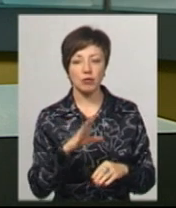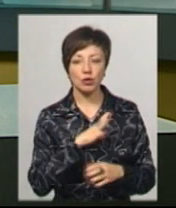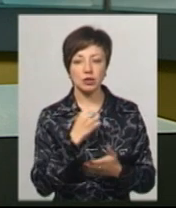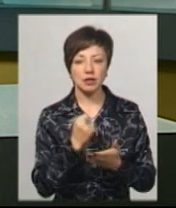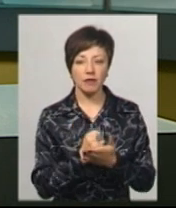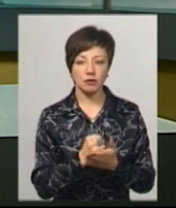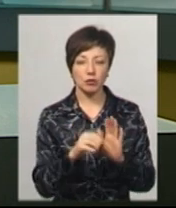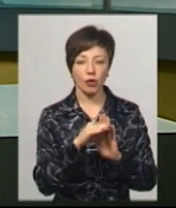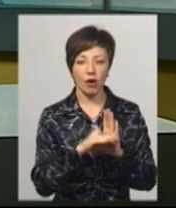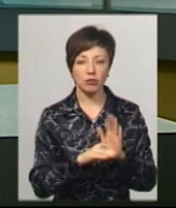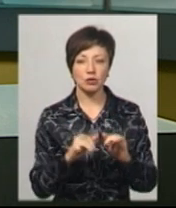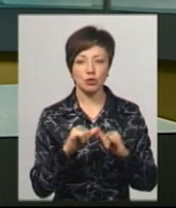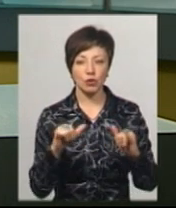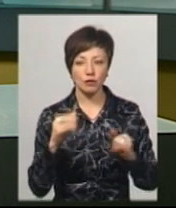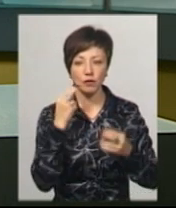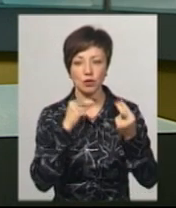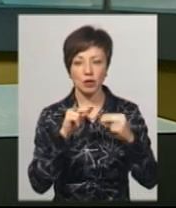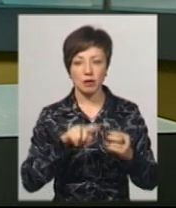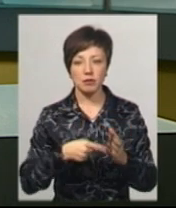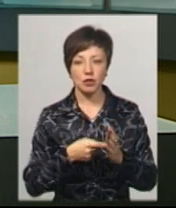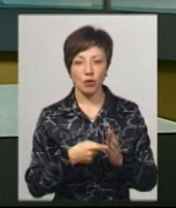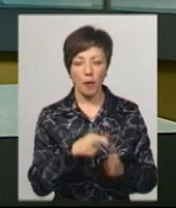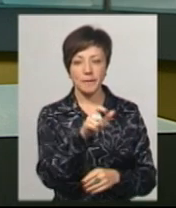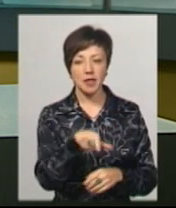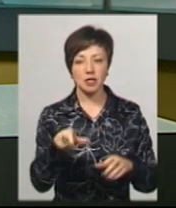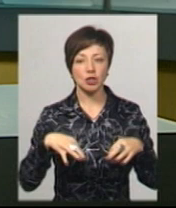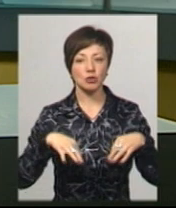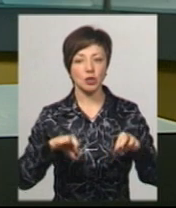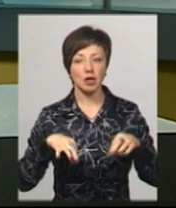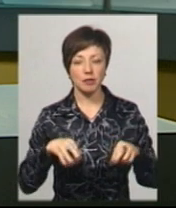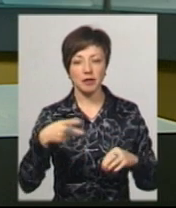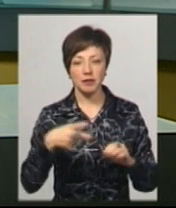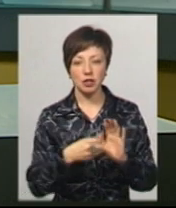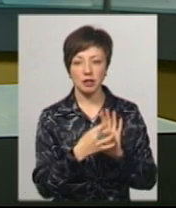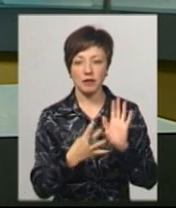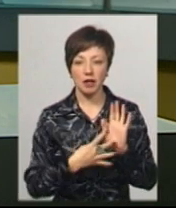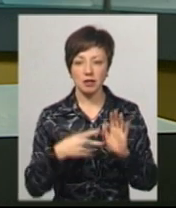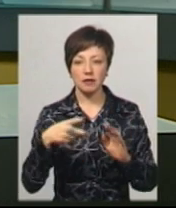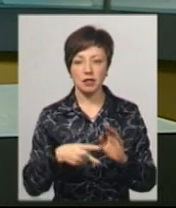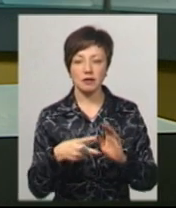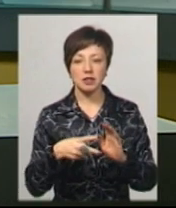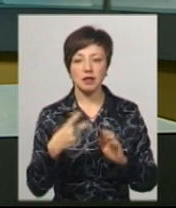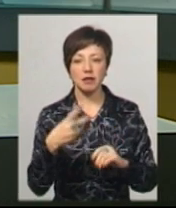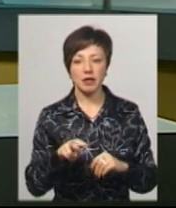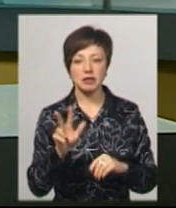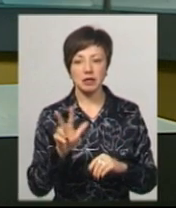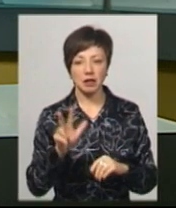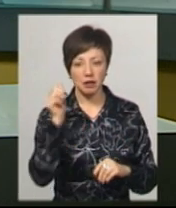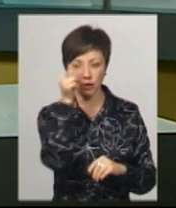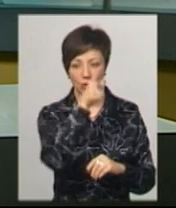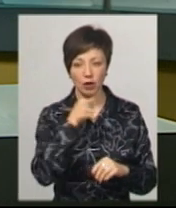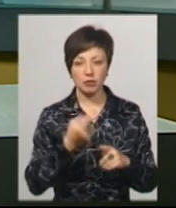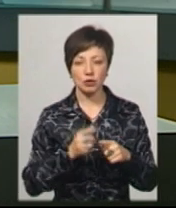було затверджено програму розвитку та вдосконалення міського пасажирського транспорту на 2019-2023 роки.